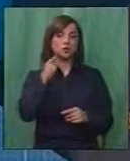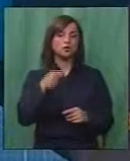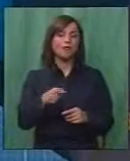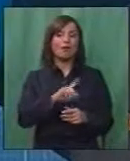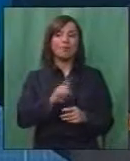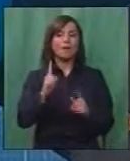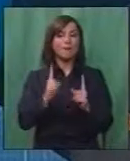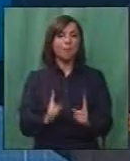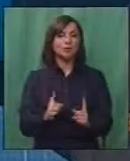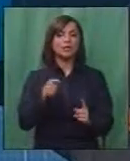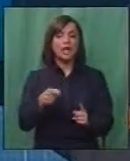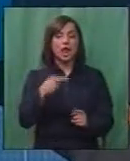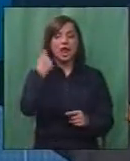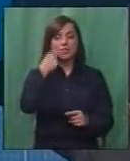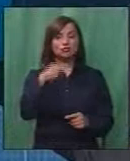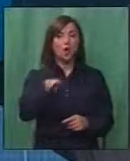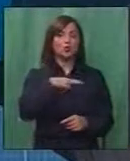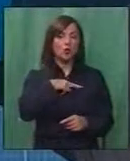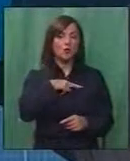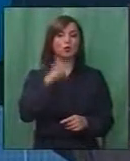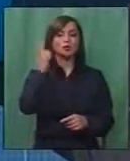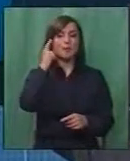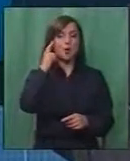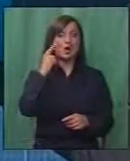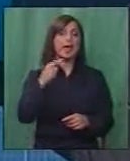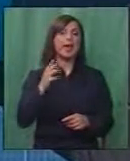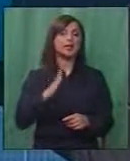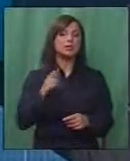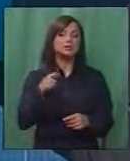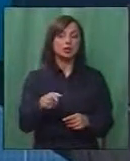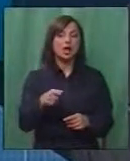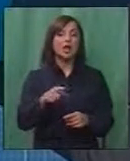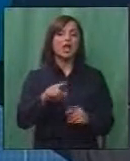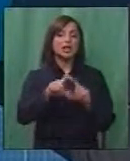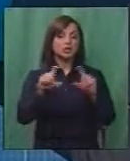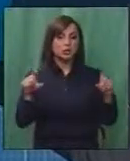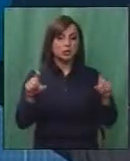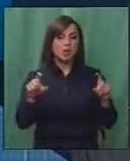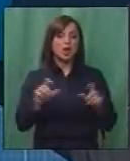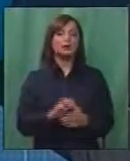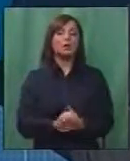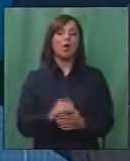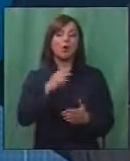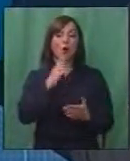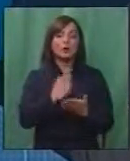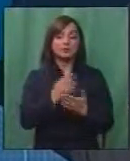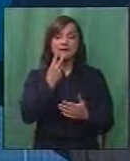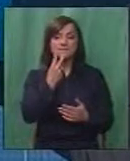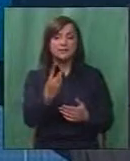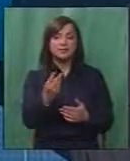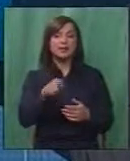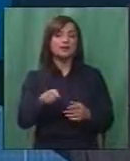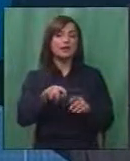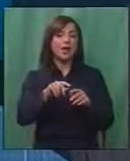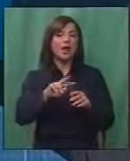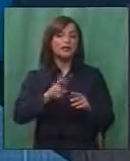не постој. Дали е тоа лична одговорност? Морална, етичка, структурна, институционална. Значи, кога ке се забележи дефект